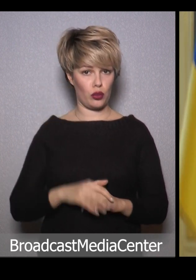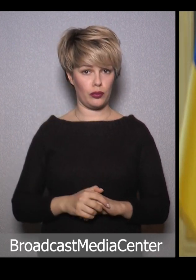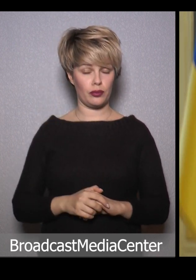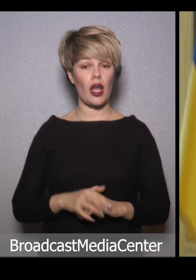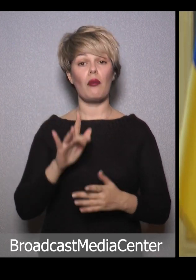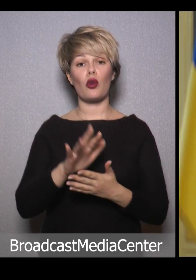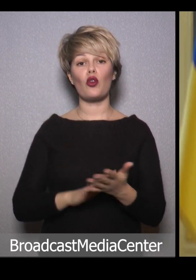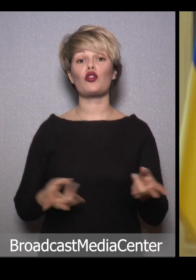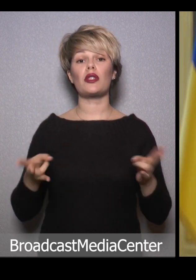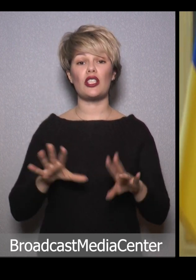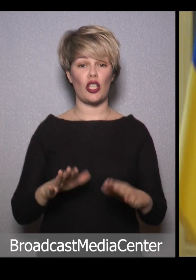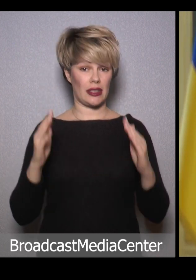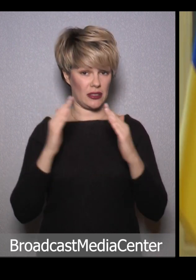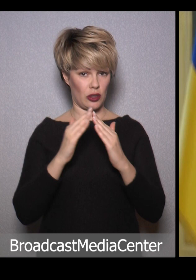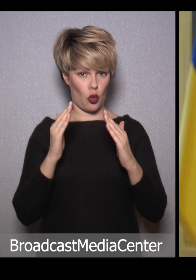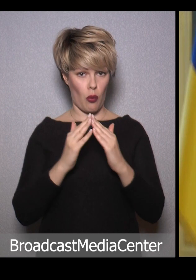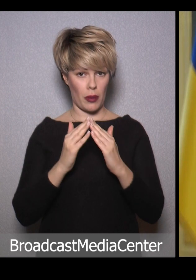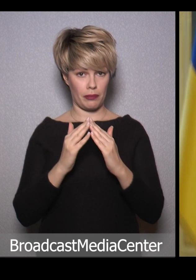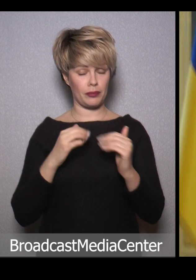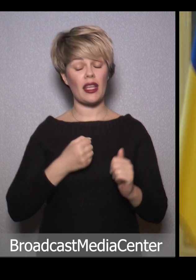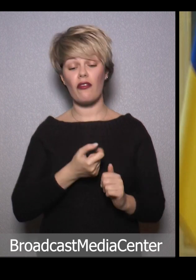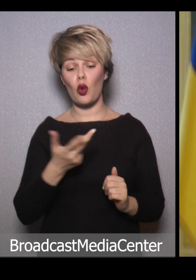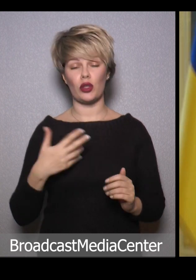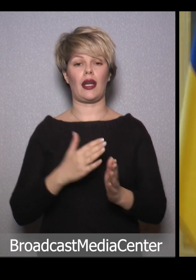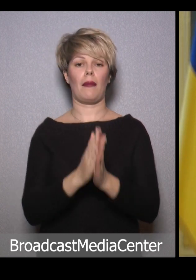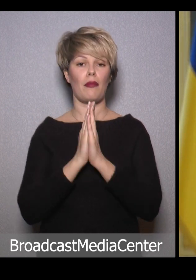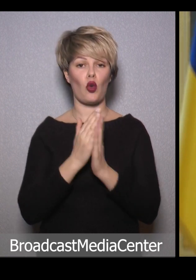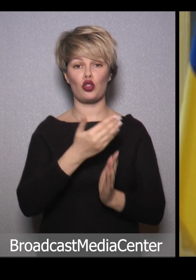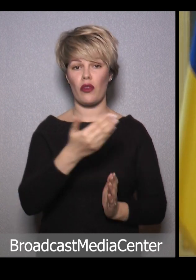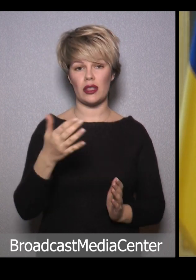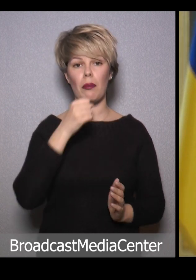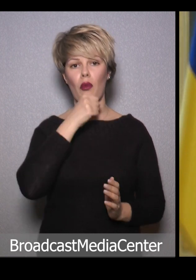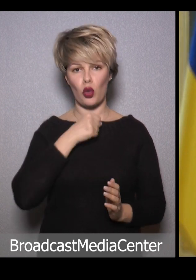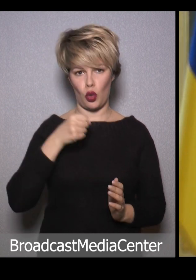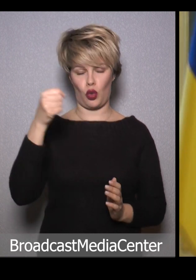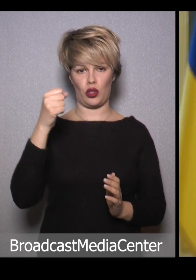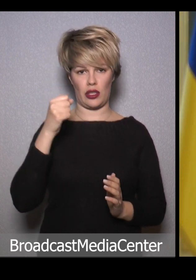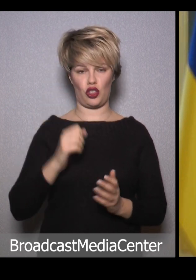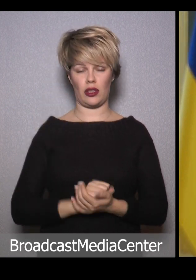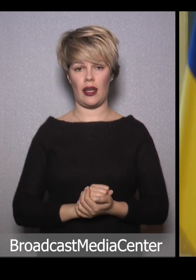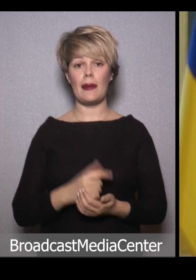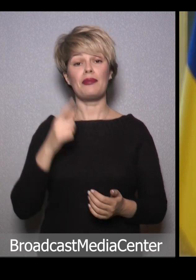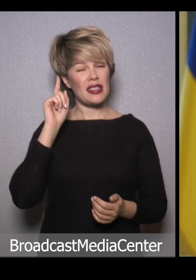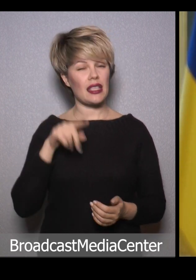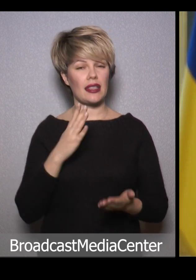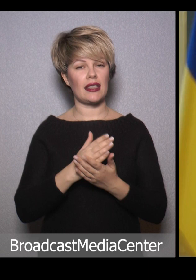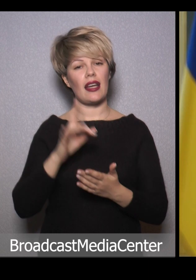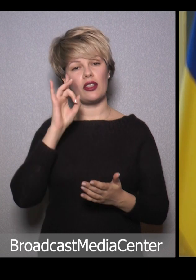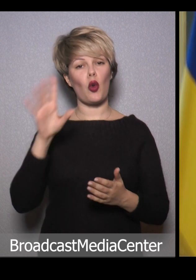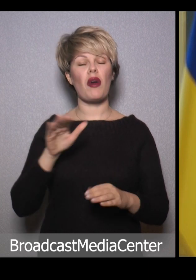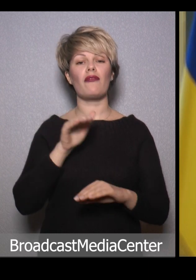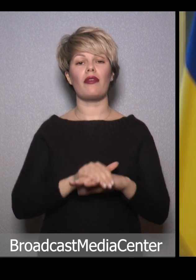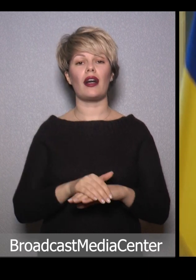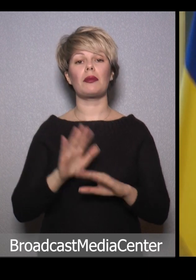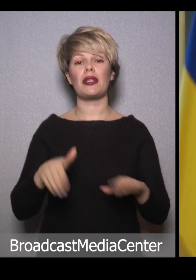Продовжуємо залишатися вдома. Я вкотре прошу вас подорослішити. Знаєте, є відомий